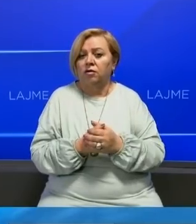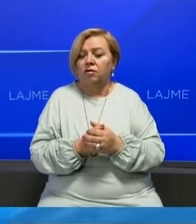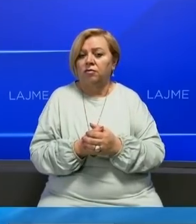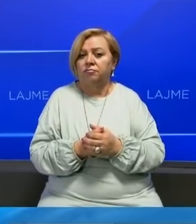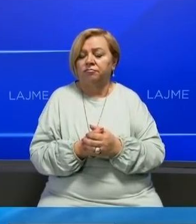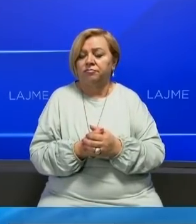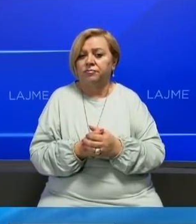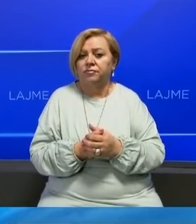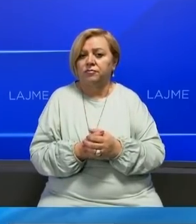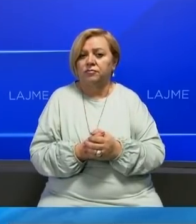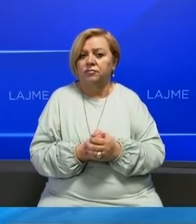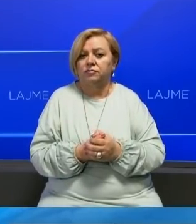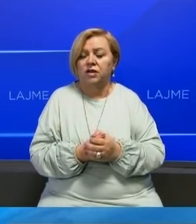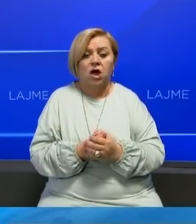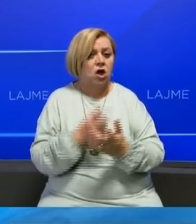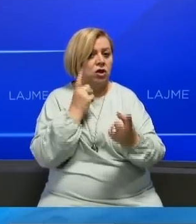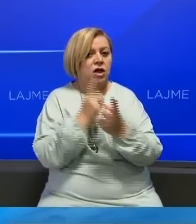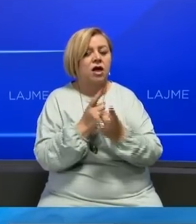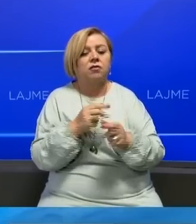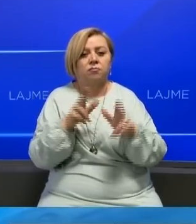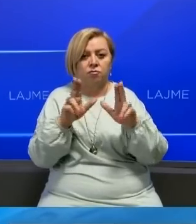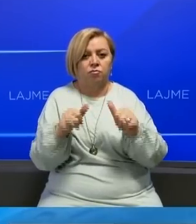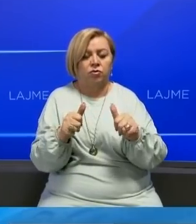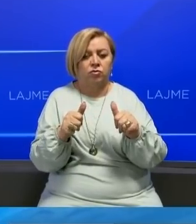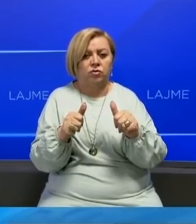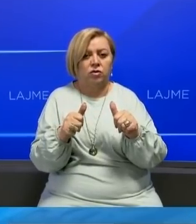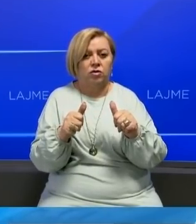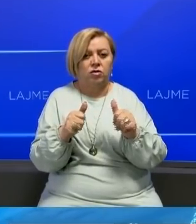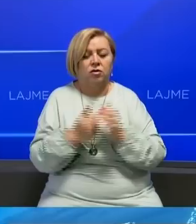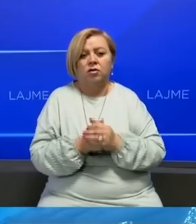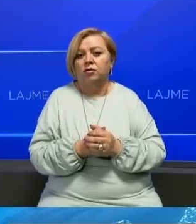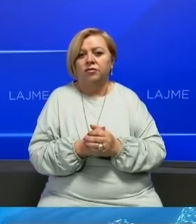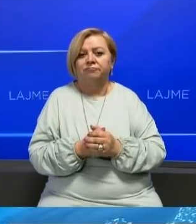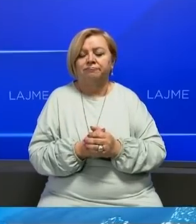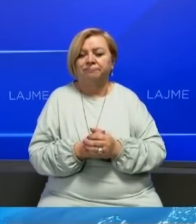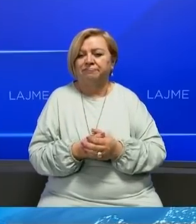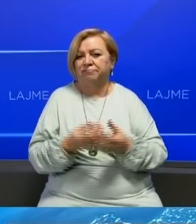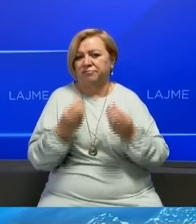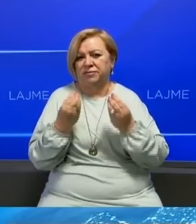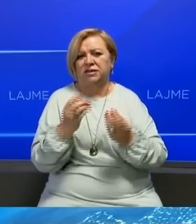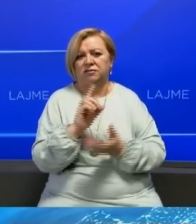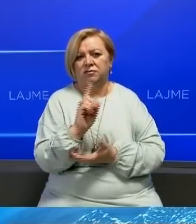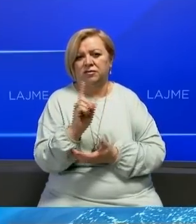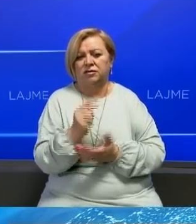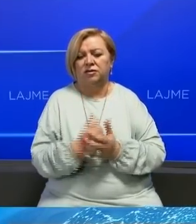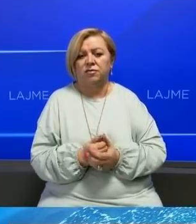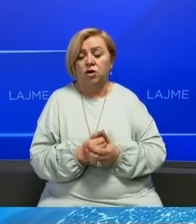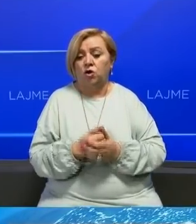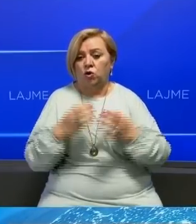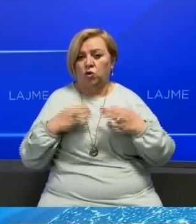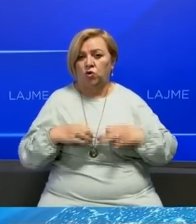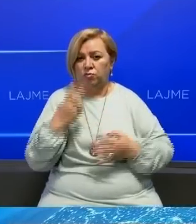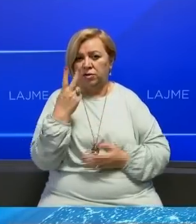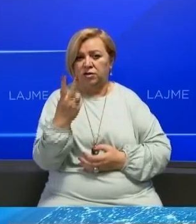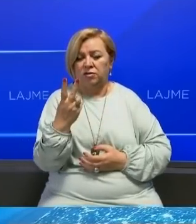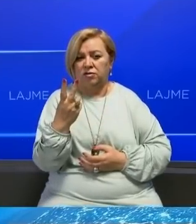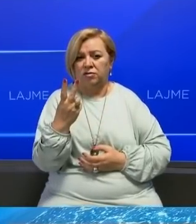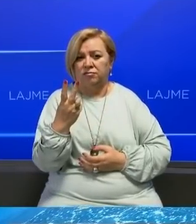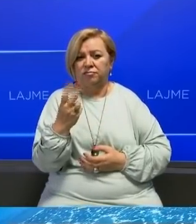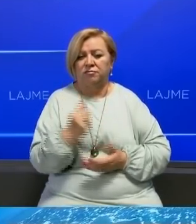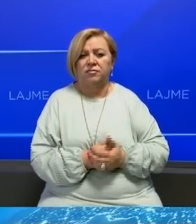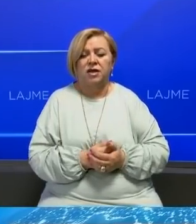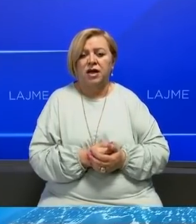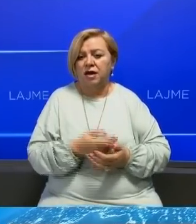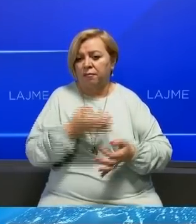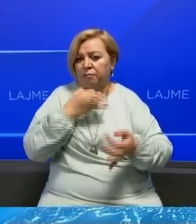që takimi mund të rezultateve me një ambient të pak kanë, në shumë që të prezidentet Biden dhe Putin të përqenjën përqenjëve